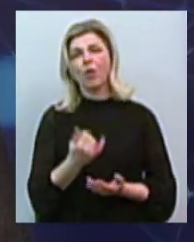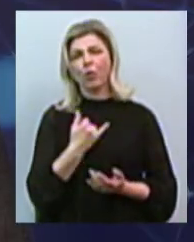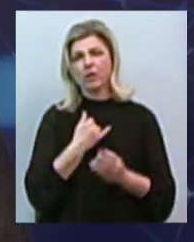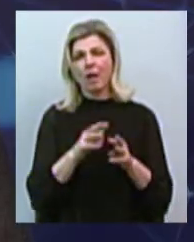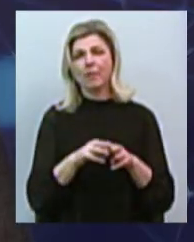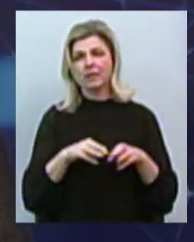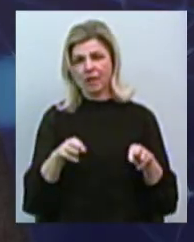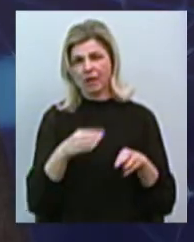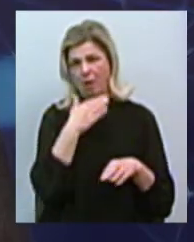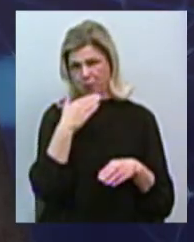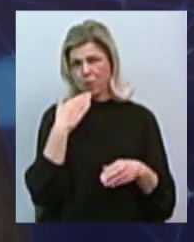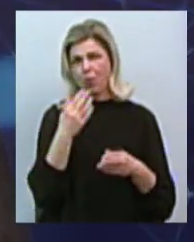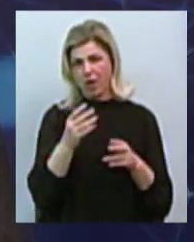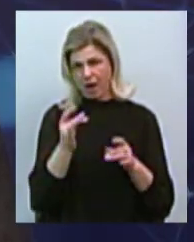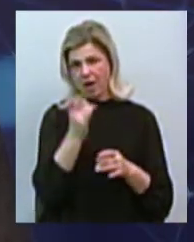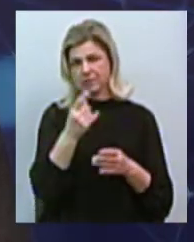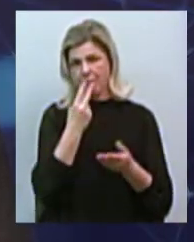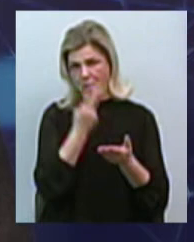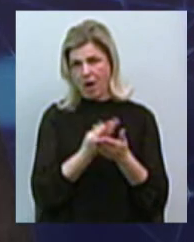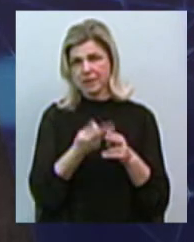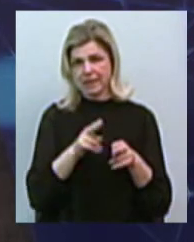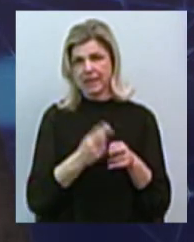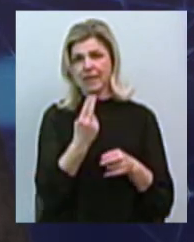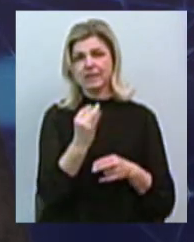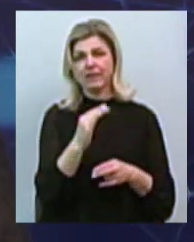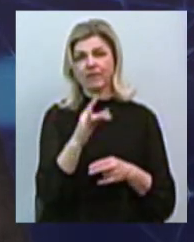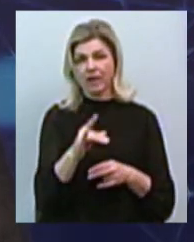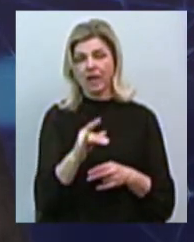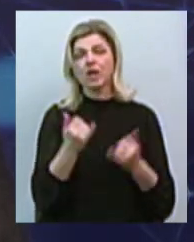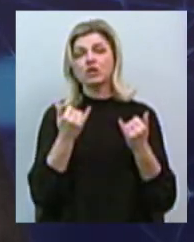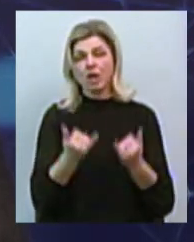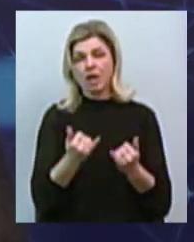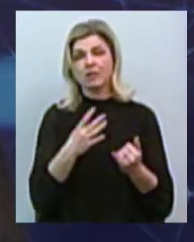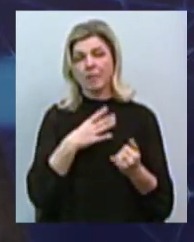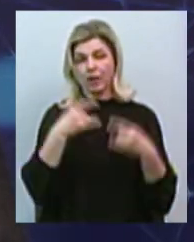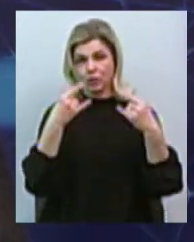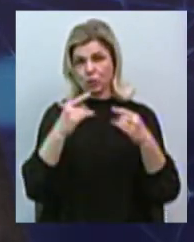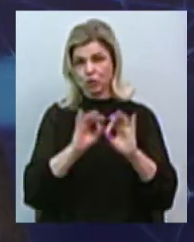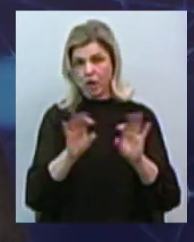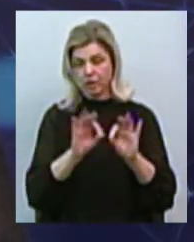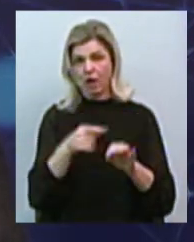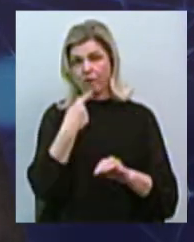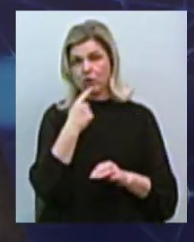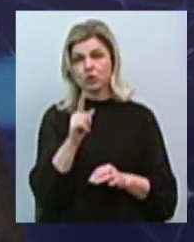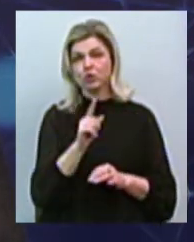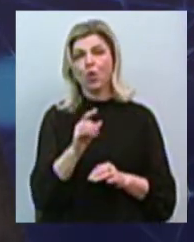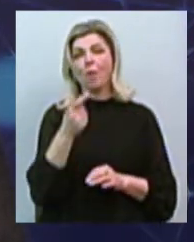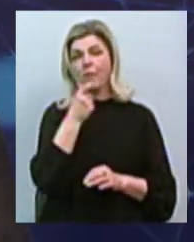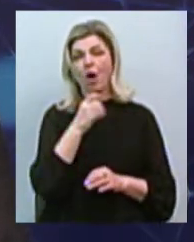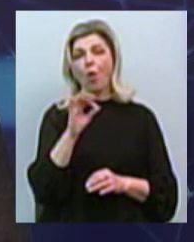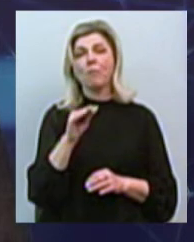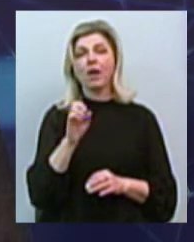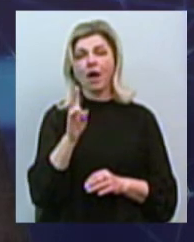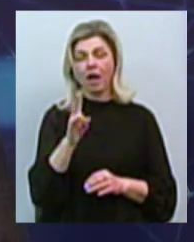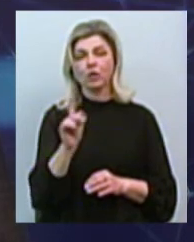закидало цими цифрами, тому що і навіть тільки що в сюжеті звучало про те, що пан Милян казав, що концесіонер